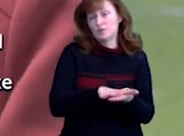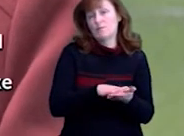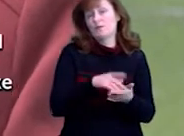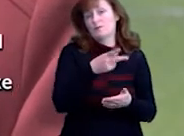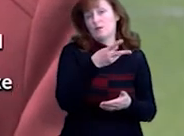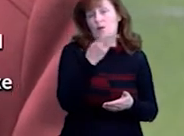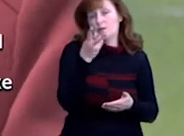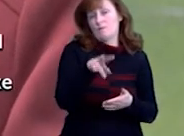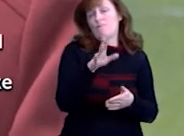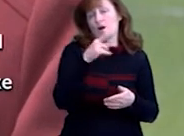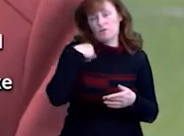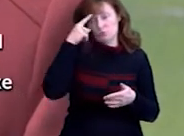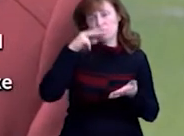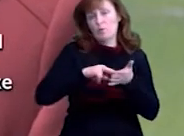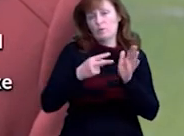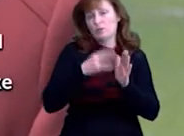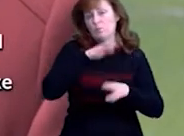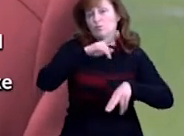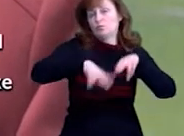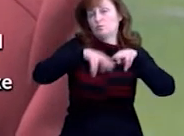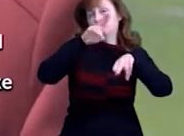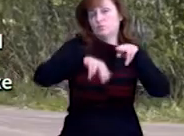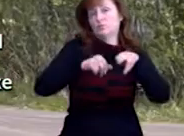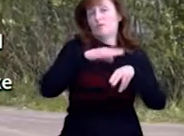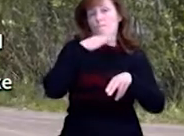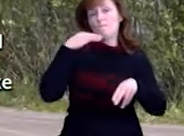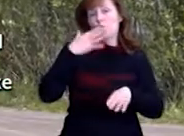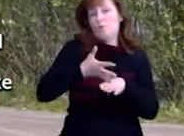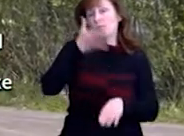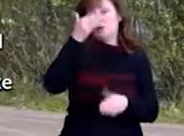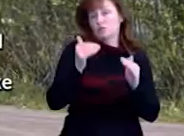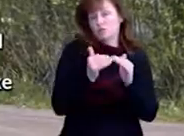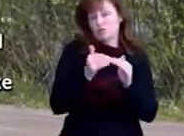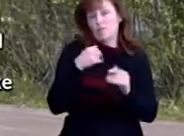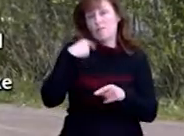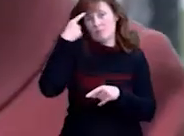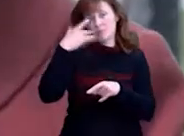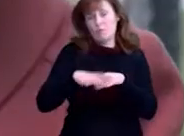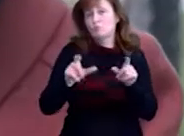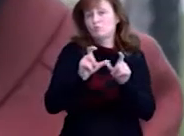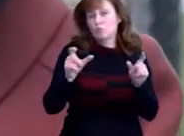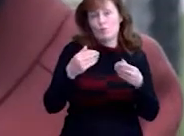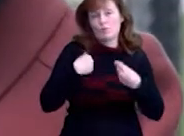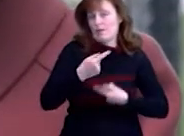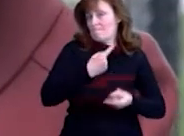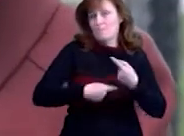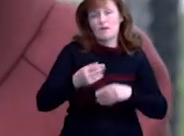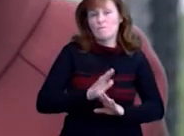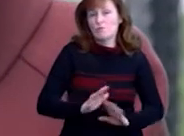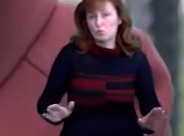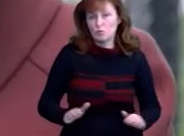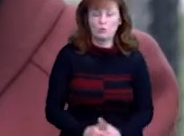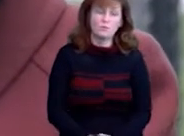будинок, буде 187 А, Б, В і так далі. Ми ж вже розуміємо, що школу нам не повернуть. Якщо ліквідувати, я вже кажу, опять,